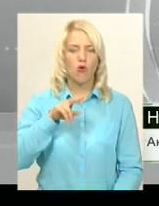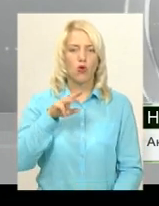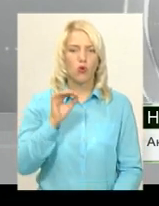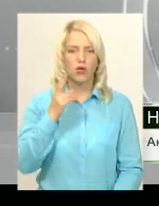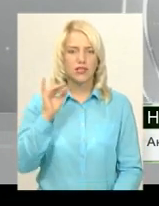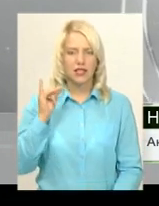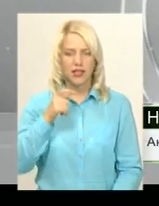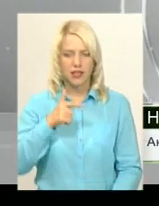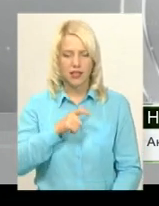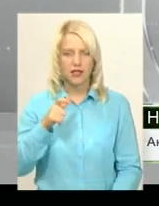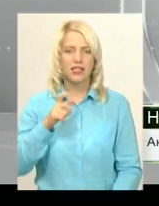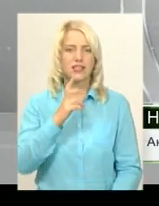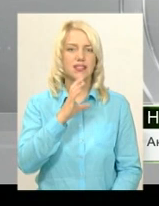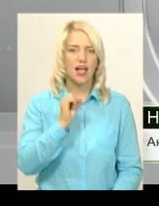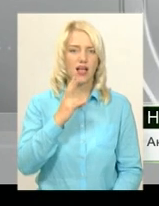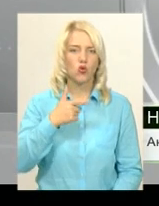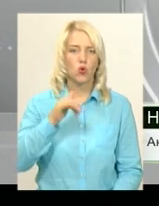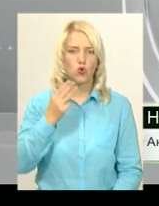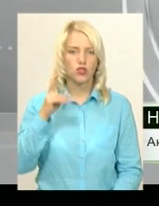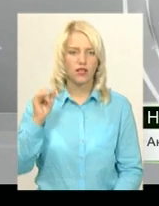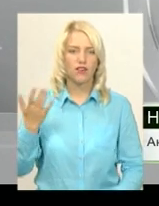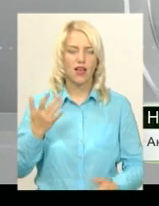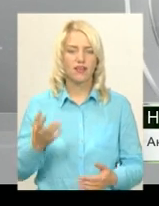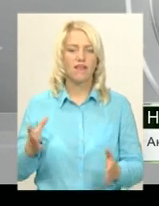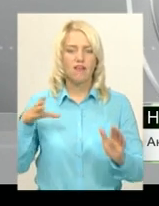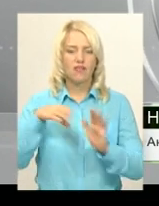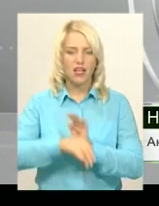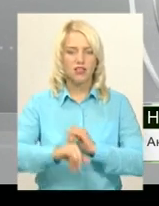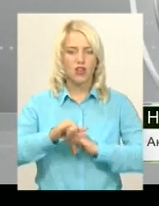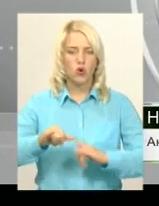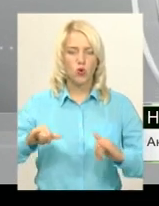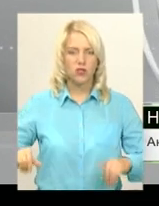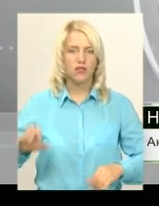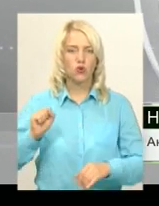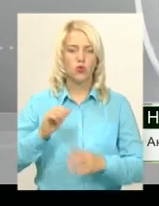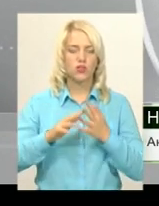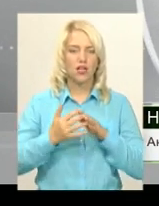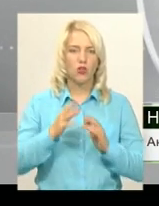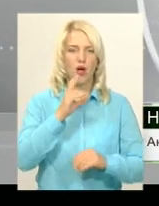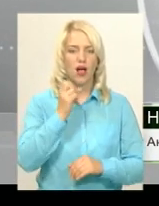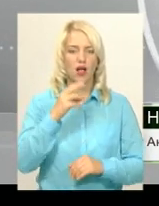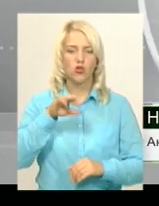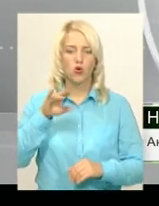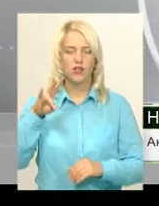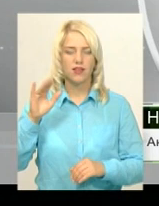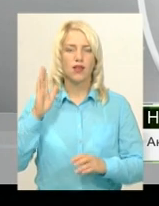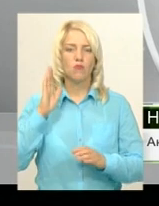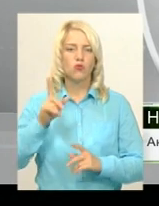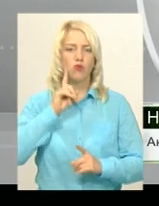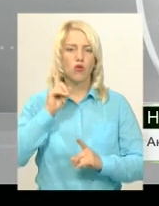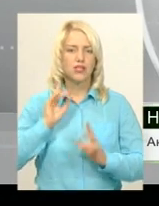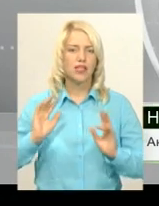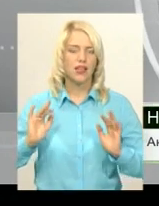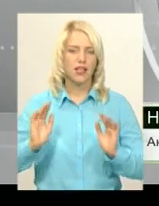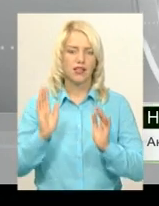внесли вагомий розвиток саме в Антоніни. І, звичайно, це і буде озеленення, буде закладатися і клумби на